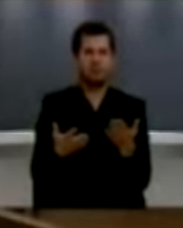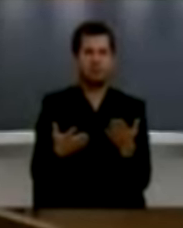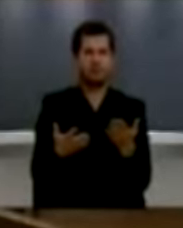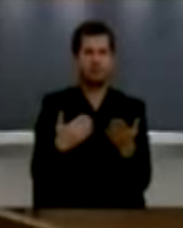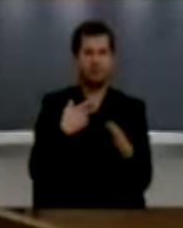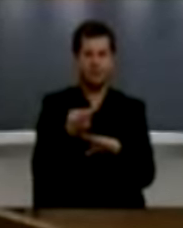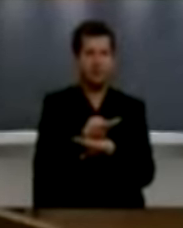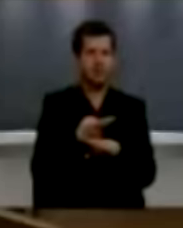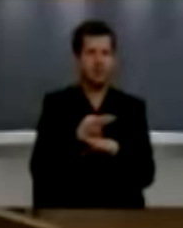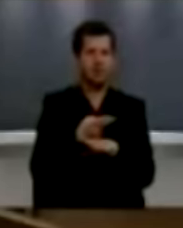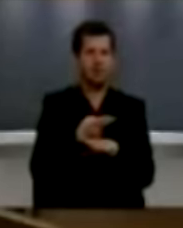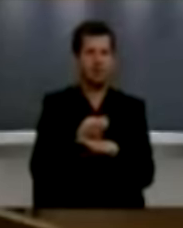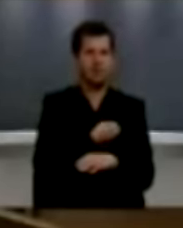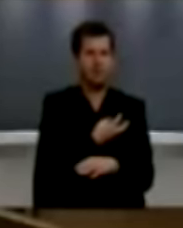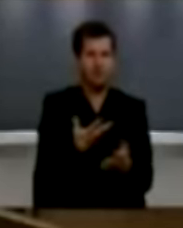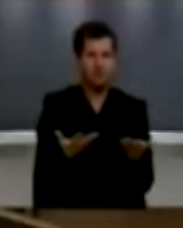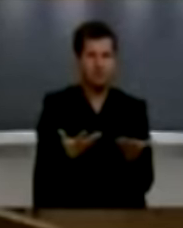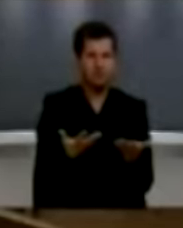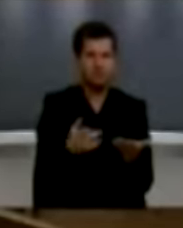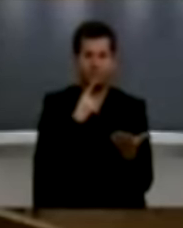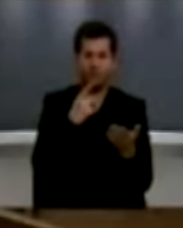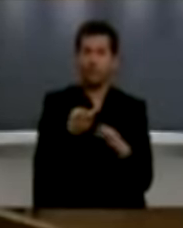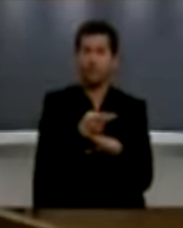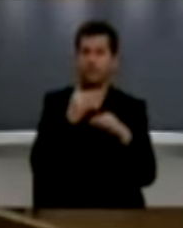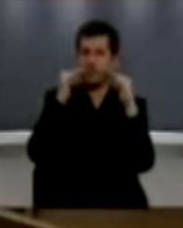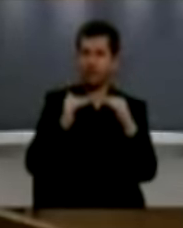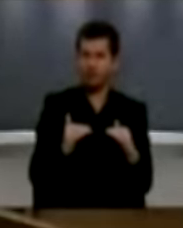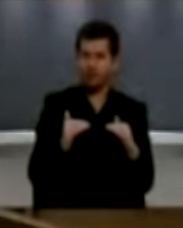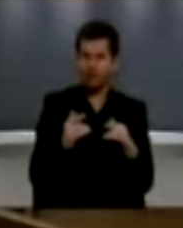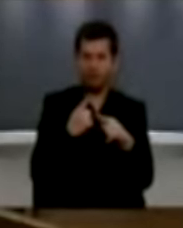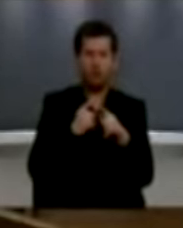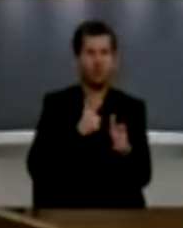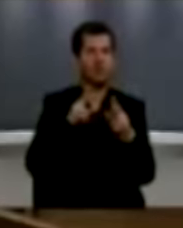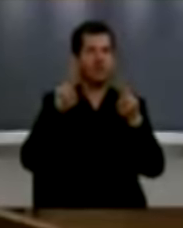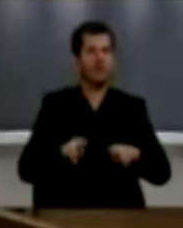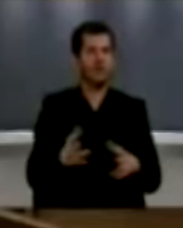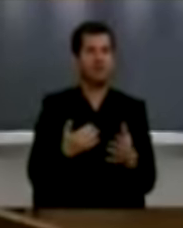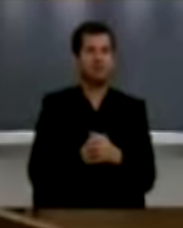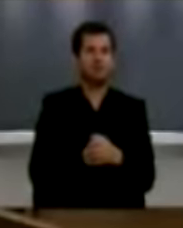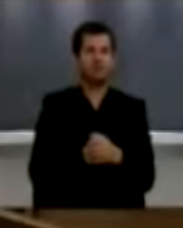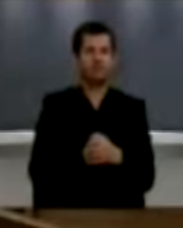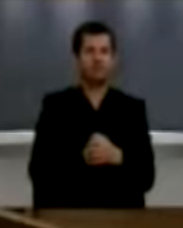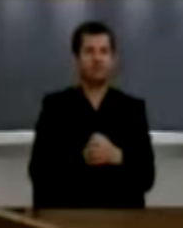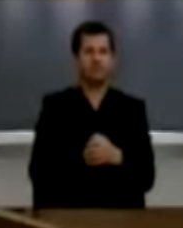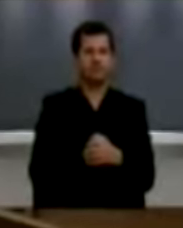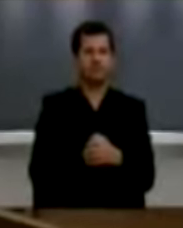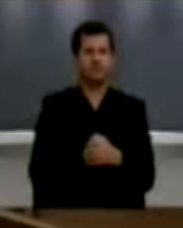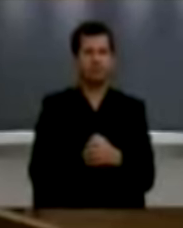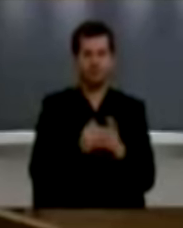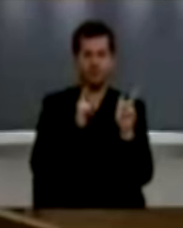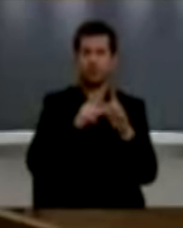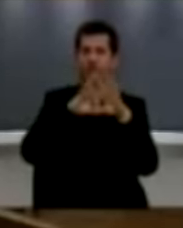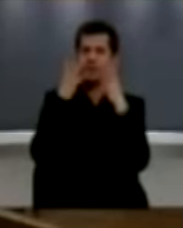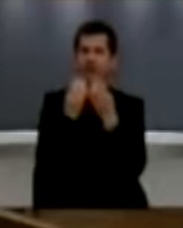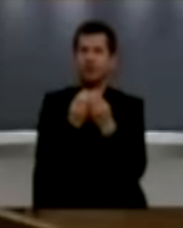shtetë banditsh. E shvlerfëcon pavarsin dhe luftën e drejt, luftën e brezave të tonë për liri.